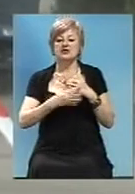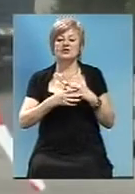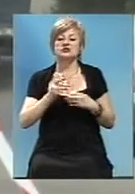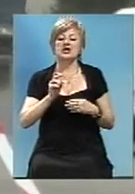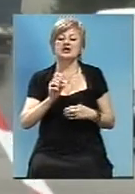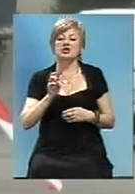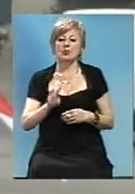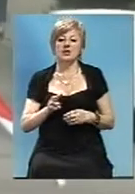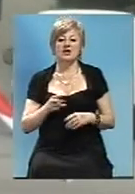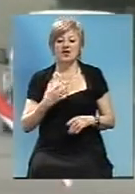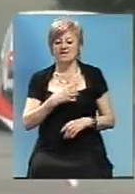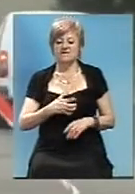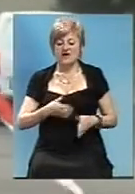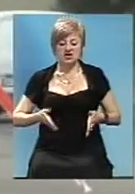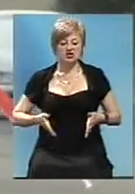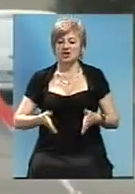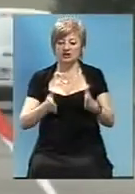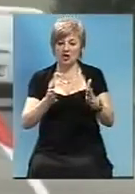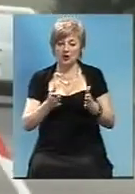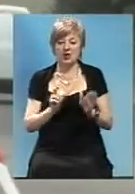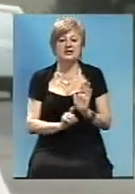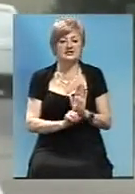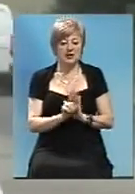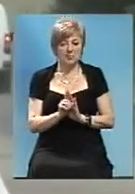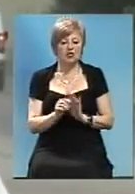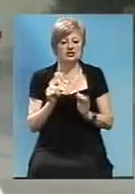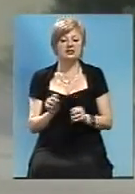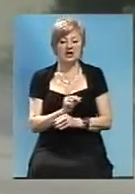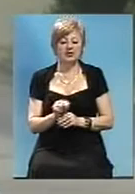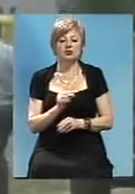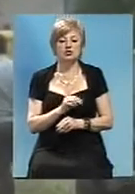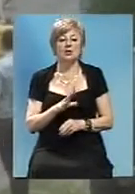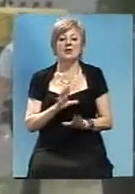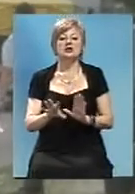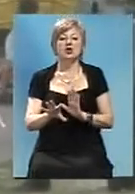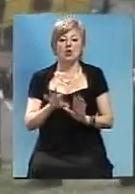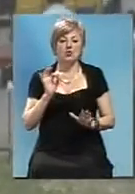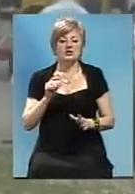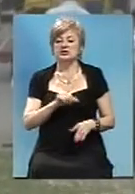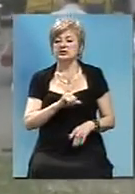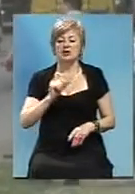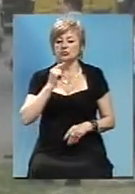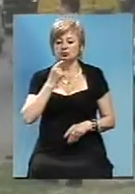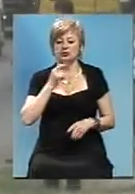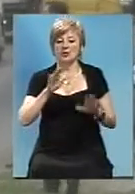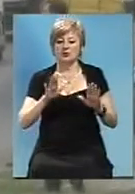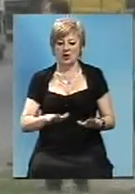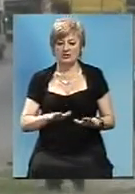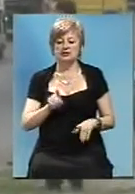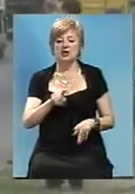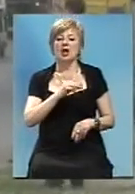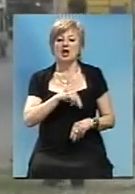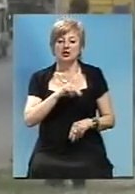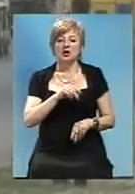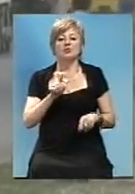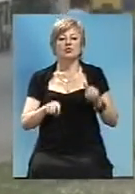цього стратегічно важливого автошляху. На початку для ремонтних робіт було обрано найпроблемніші ділянки. На них працюють